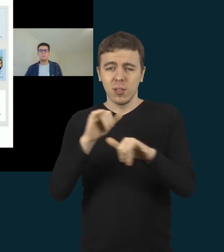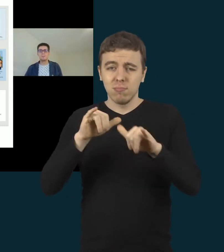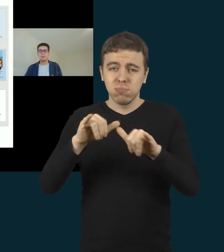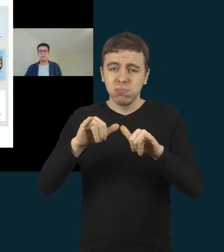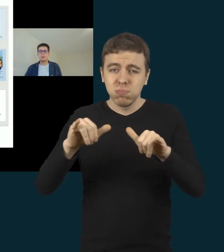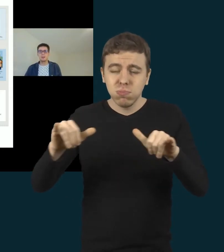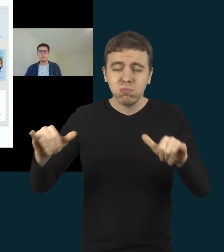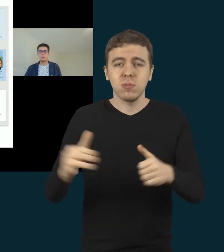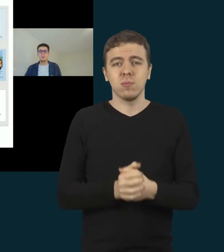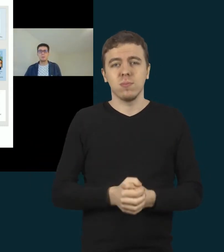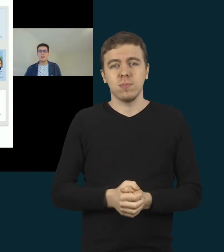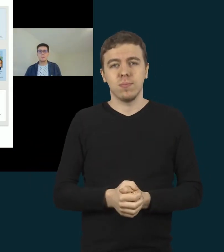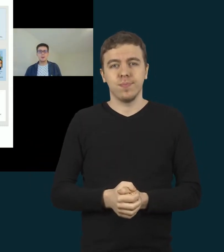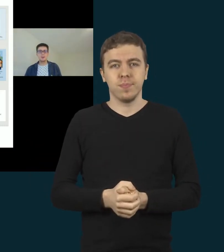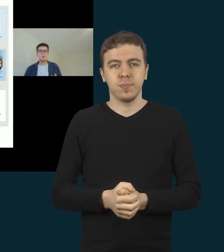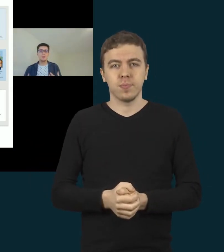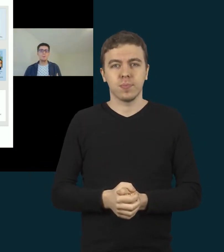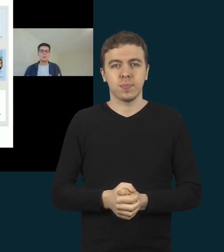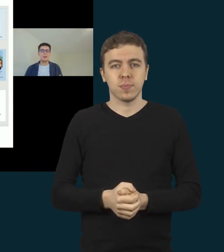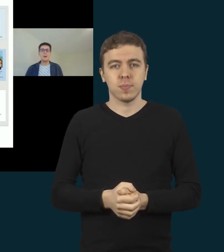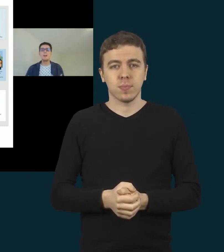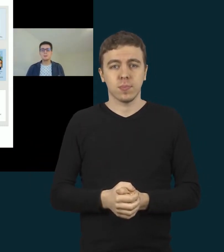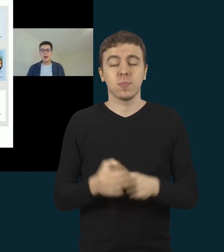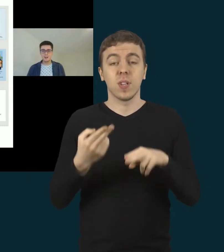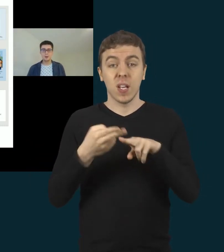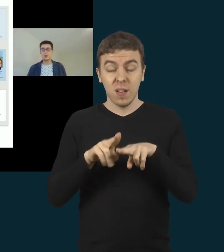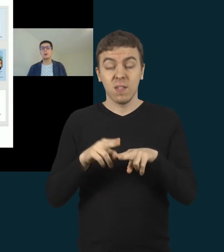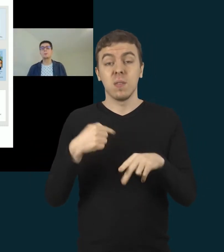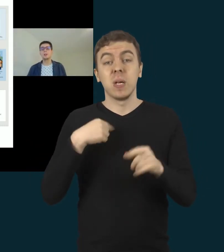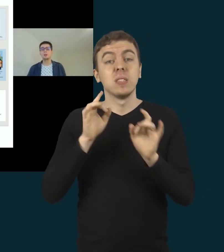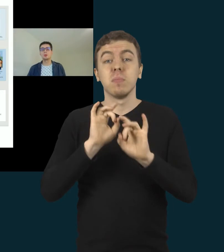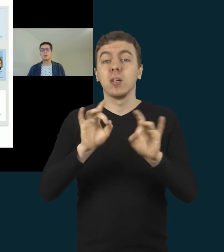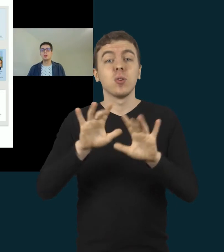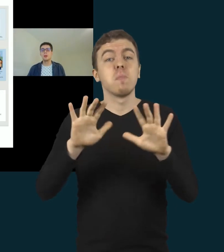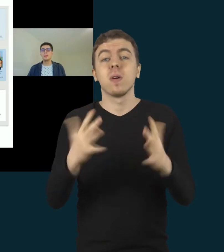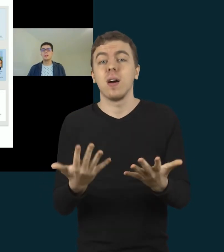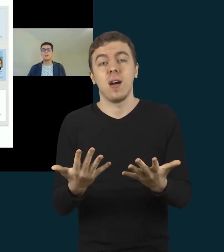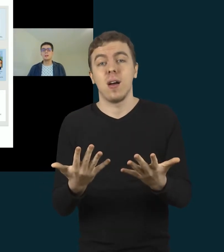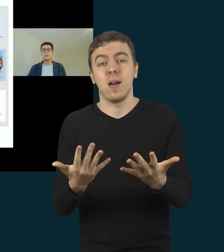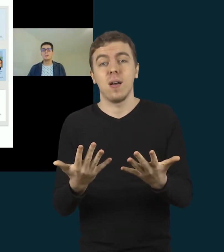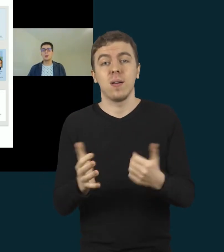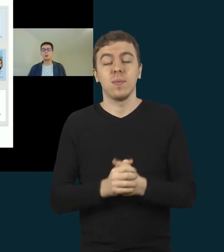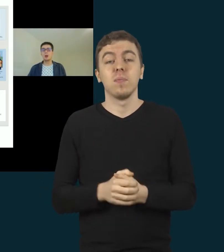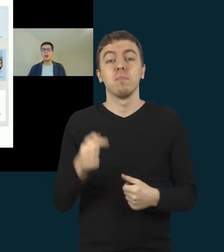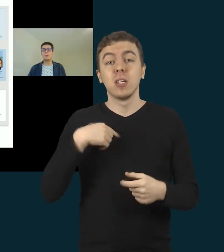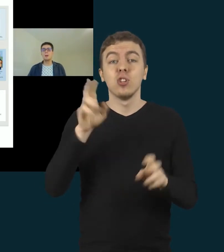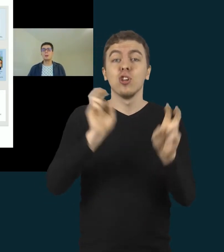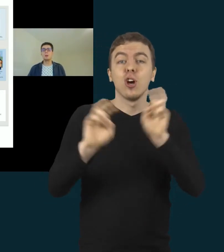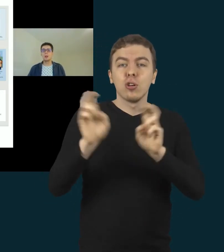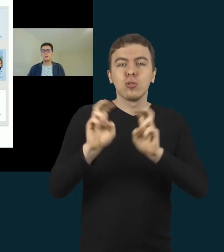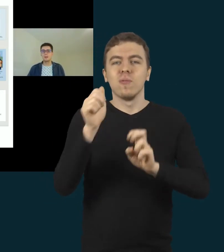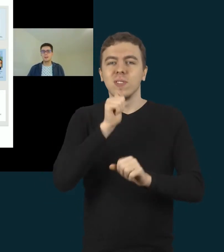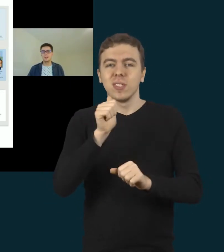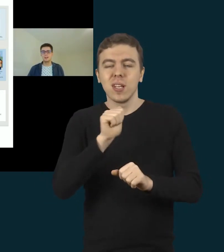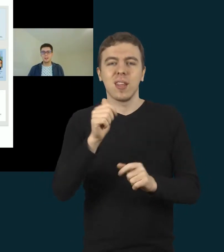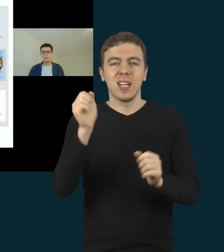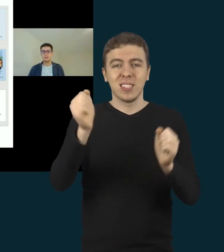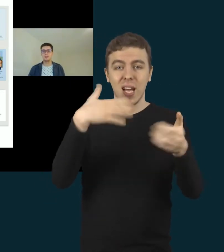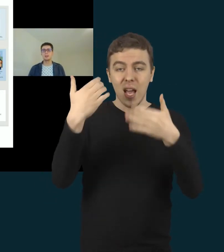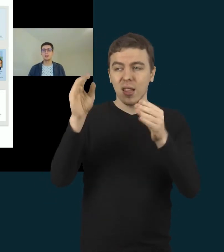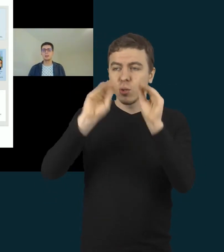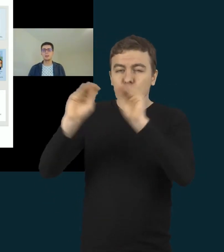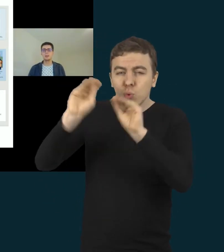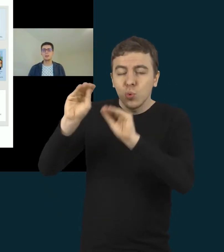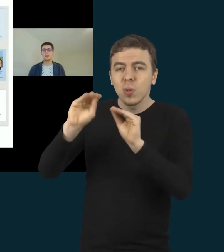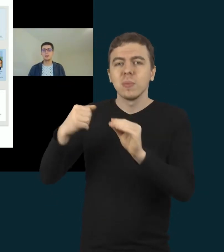ką mes pasakojom, tai iš tikrųjų ieškojame ir kuriame skaitrės